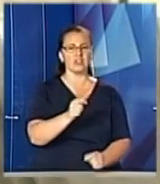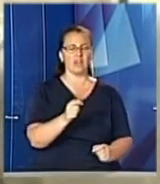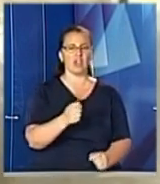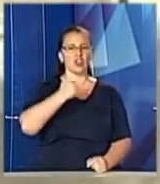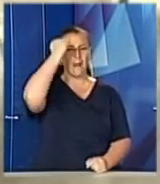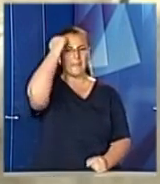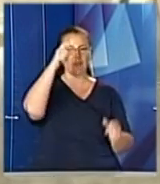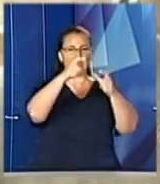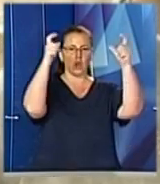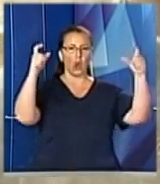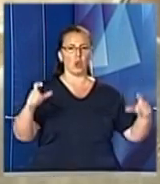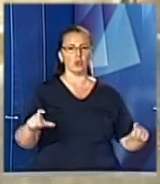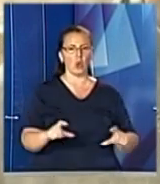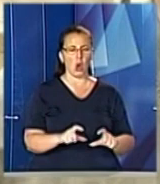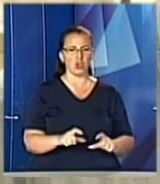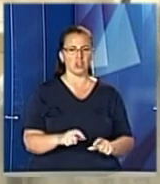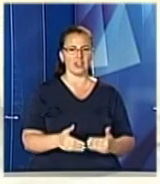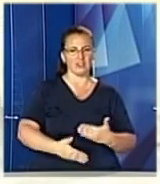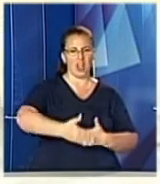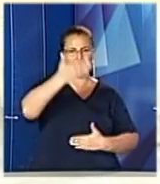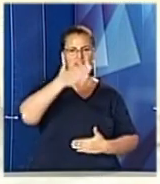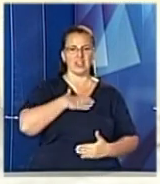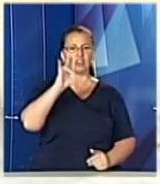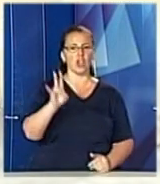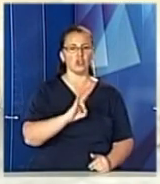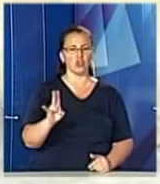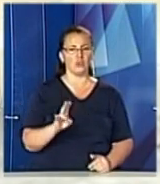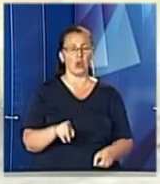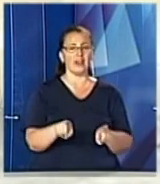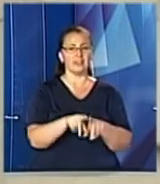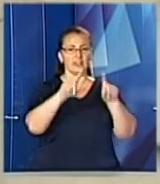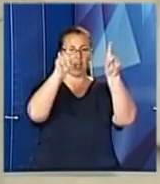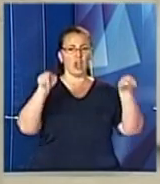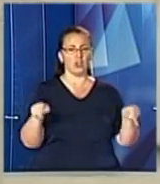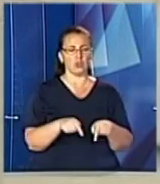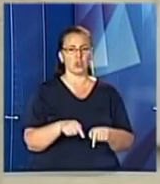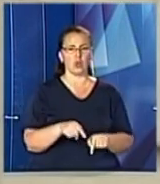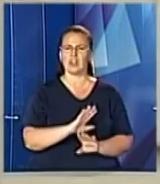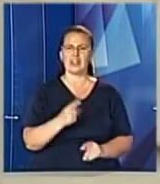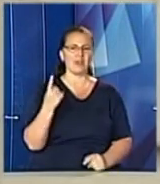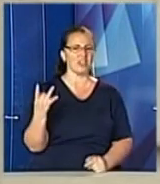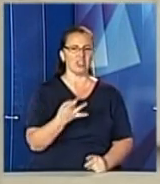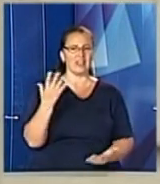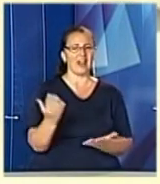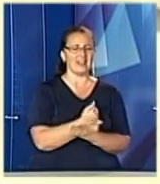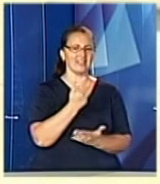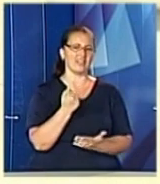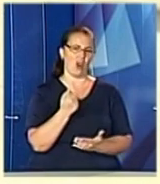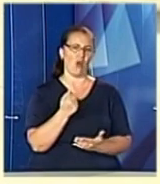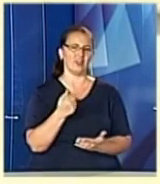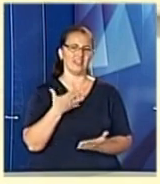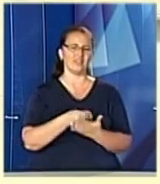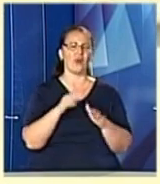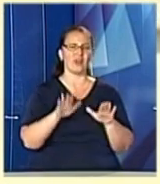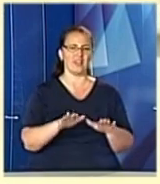Шашкевича, тут на фасаді нашого собору. Меморіальна дошка уже не вперше знаходить собі місце на фасаді собору Святого Юра. Проте